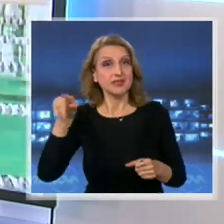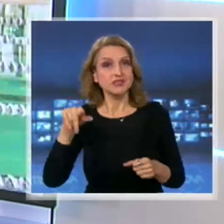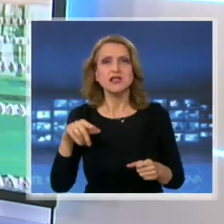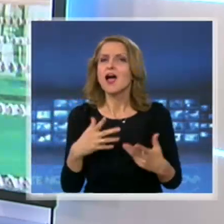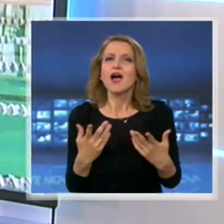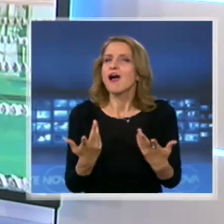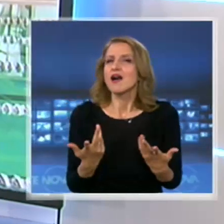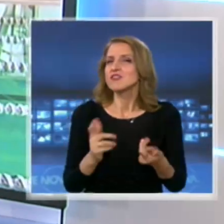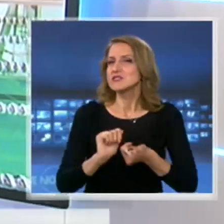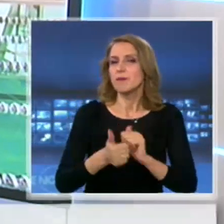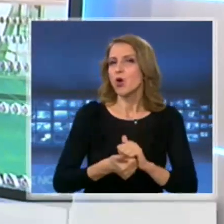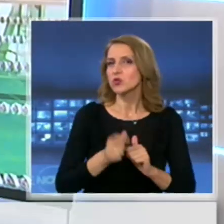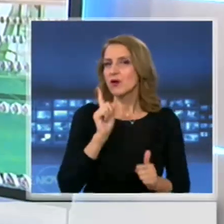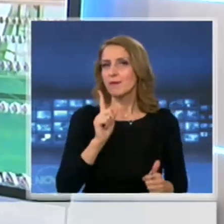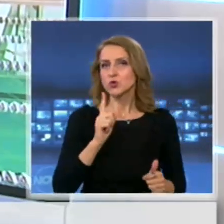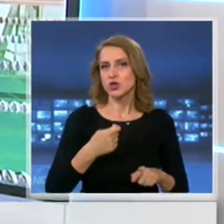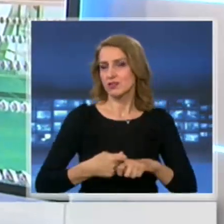практикуваме. Ивомира.